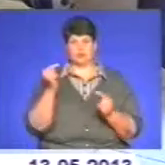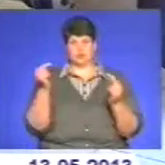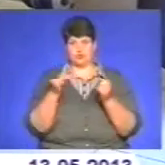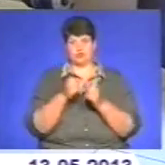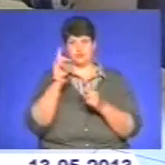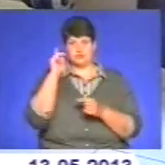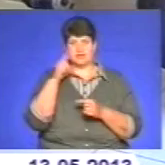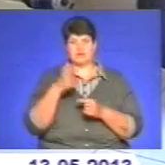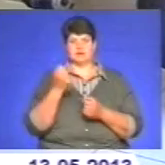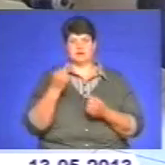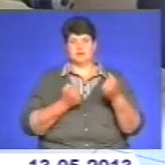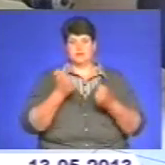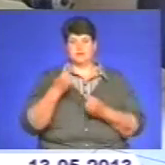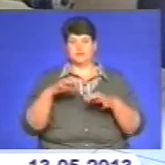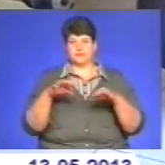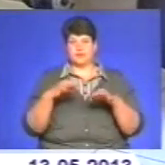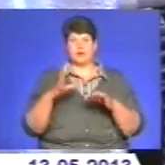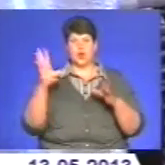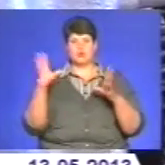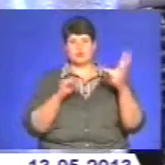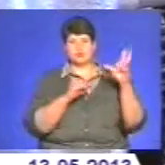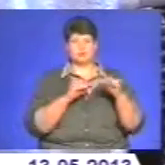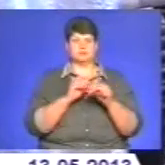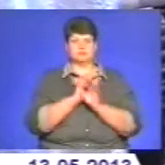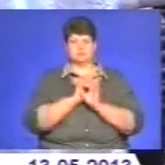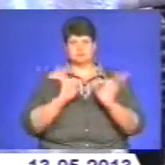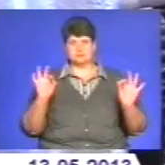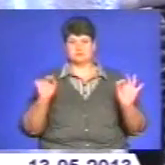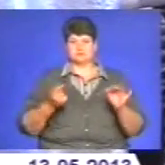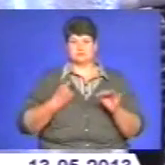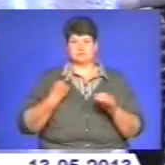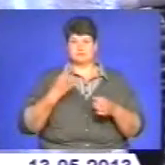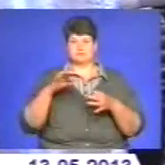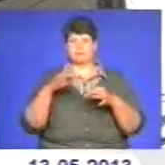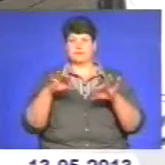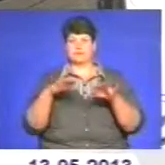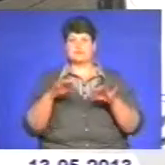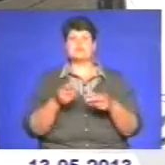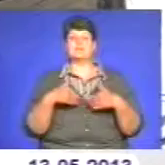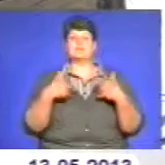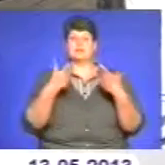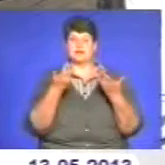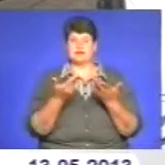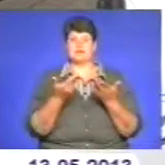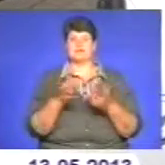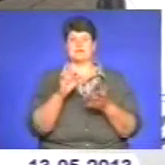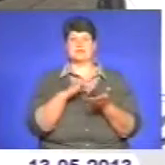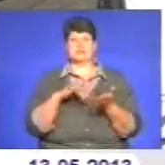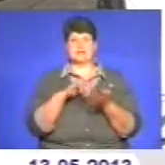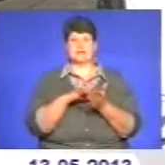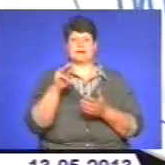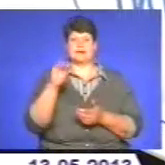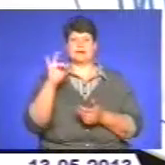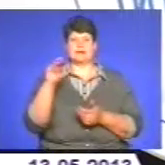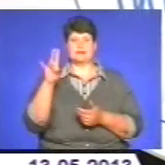кермом автомобіля, а також осягнути мистецтво у його управлінні, звертайтеся у центр контраварійної підготовки